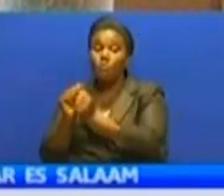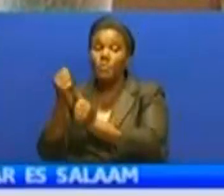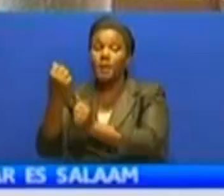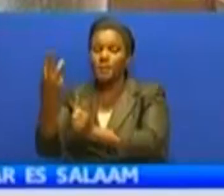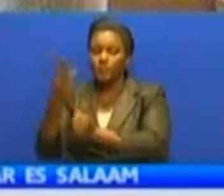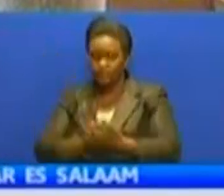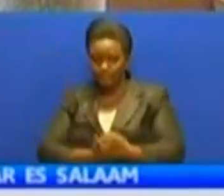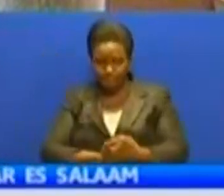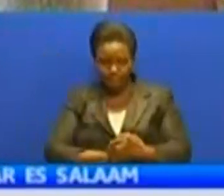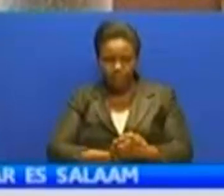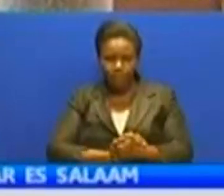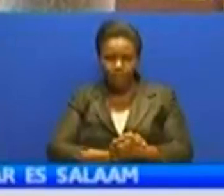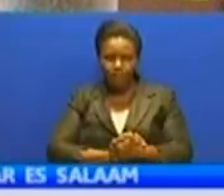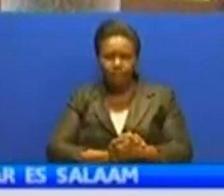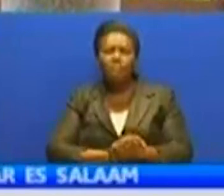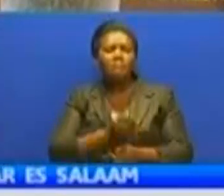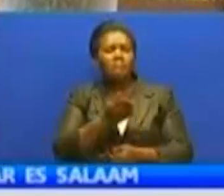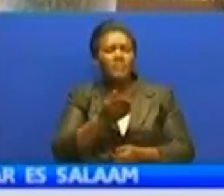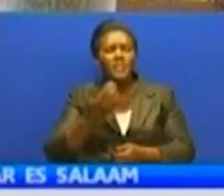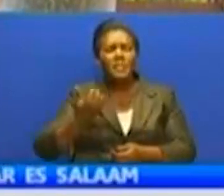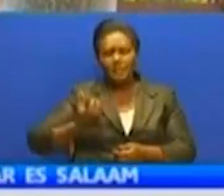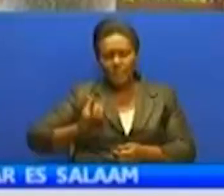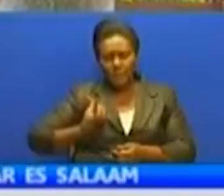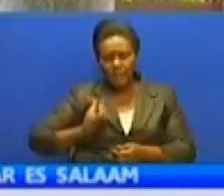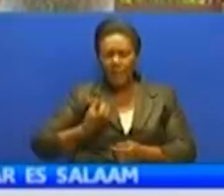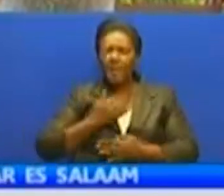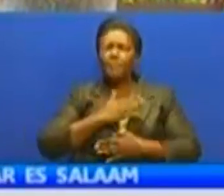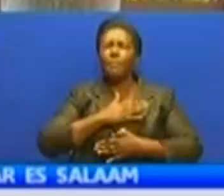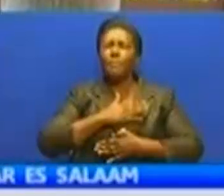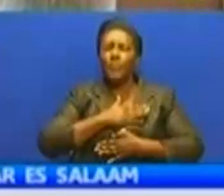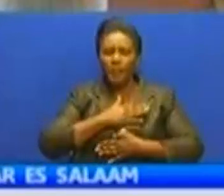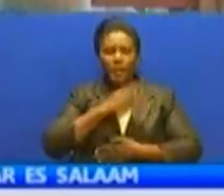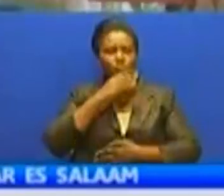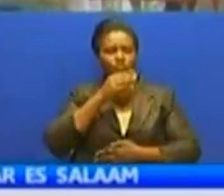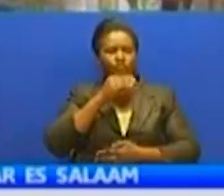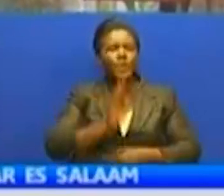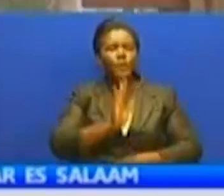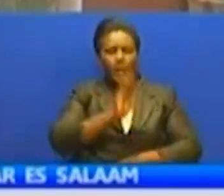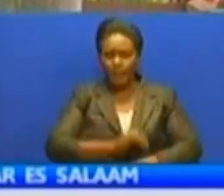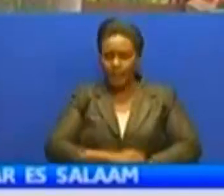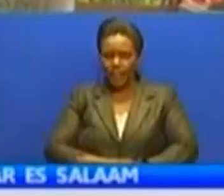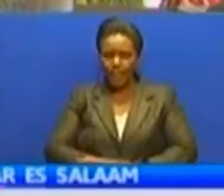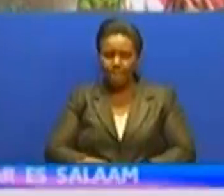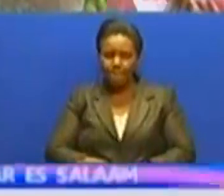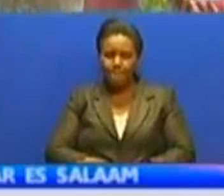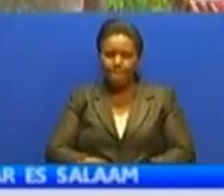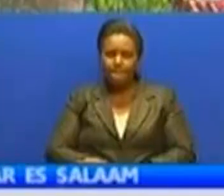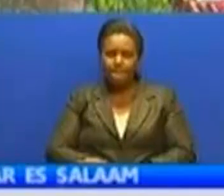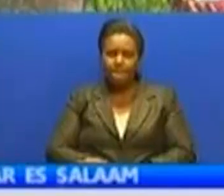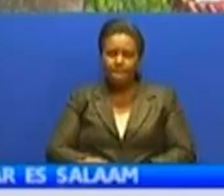tatu. Kitu mbati tumikiona kwamba yee ni kwamba ni msiana mbaye mwanekana kwamba anampenda sana mwame wake.